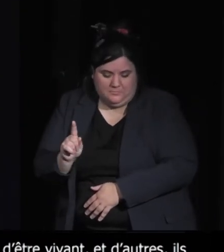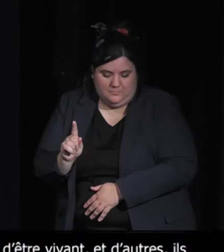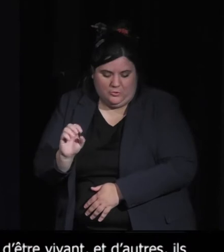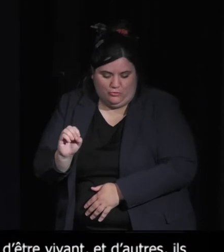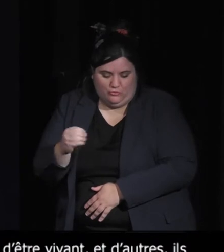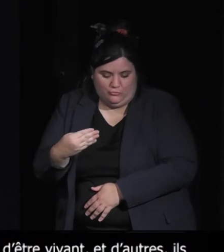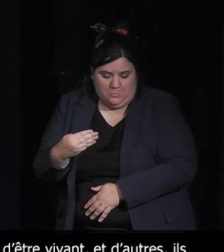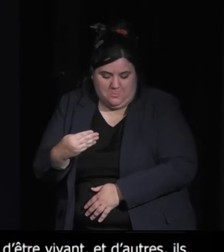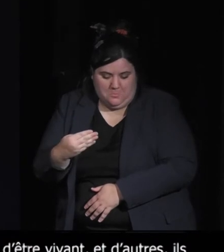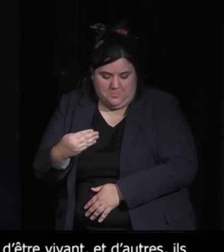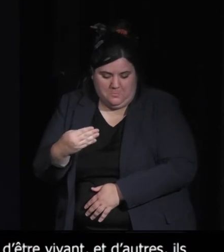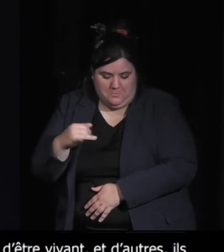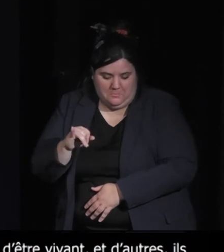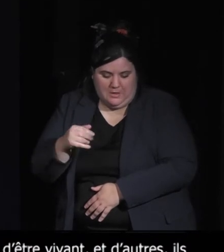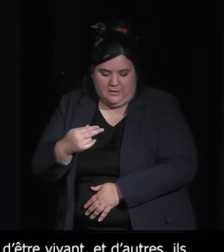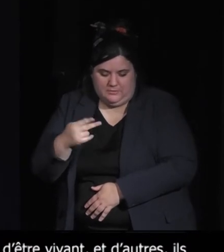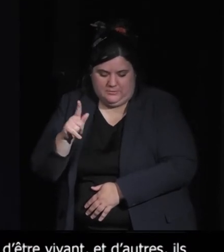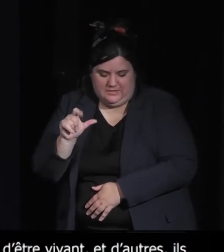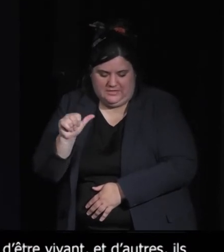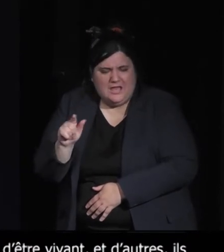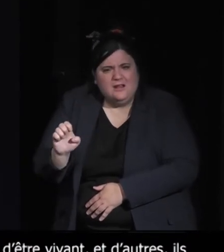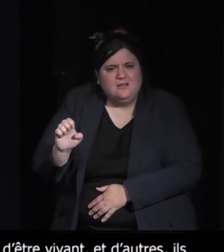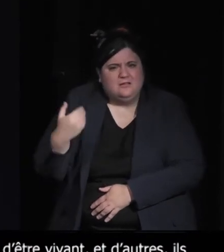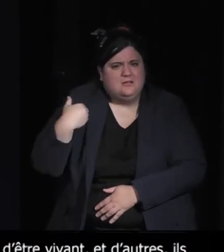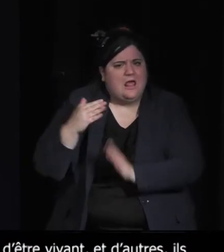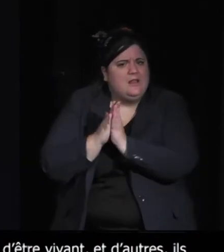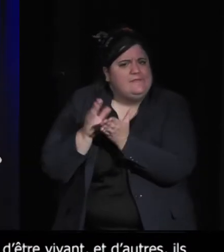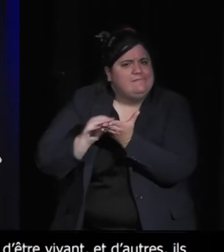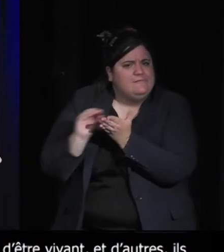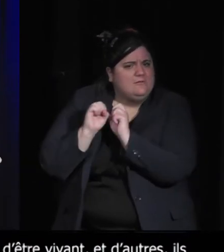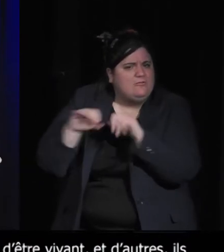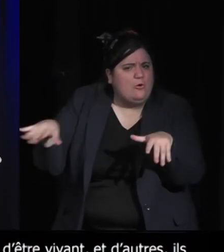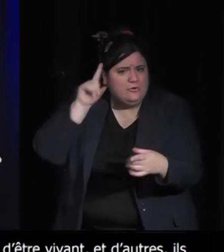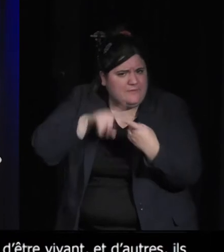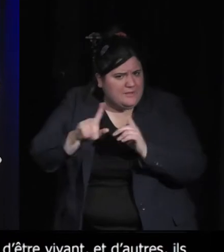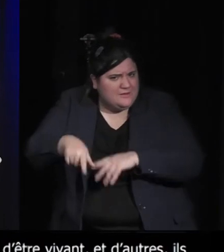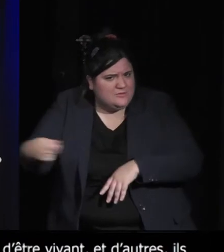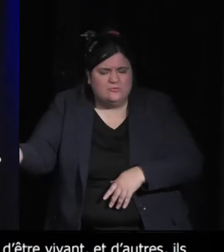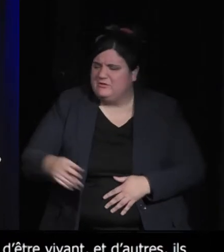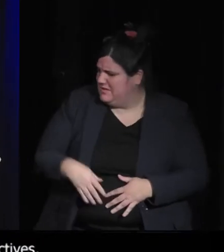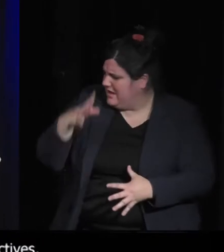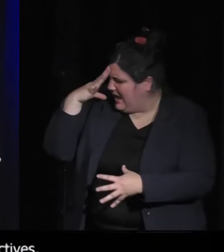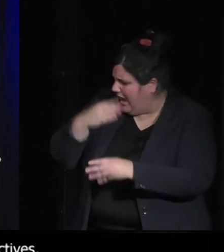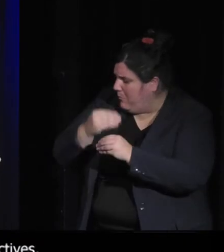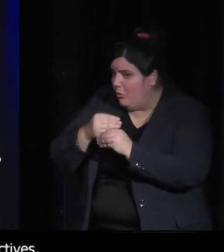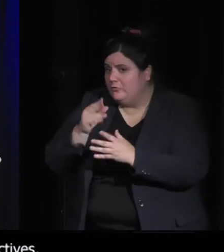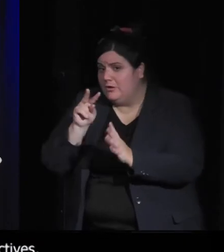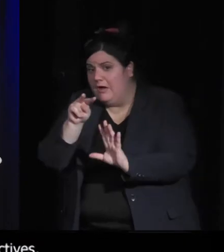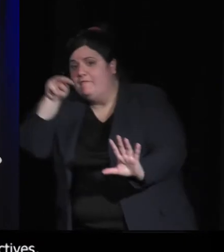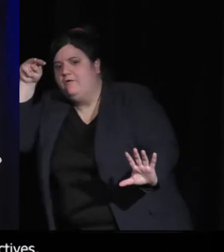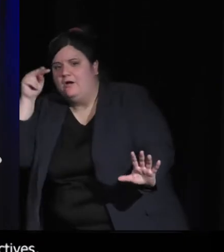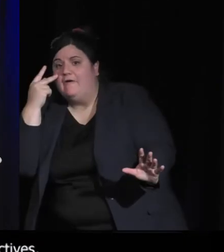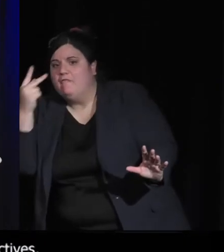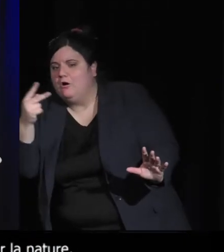sur le regard sur la nature. Oui,'est Apprendre à voir. Oui, voilà,'est Apprendre à voir. Et